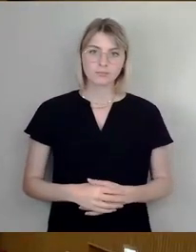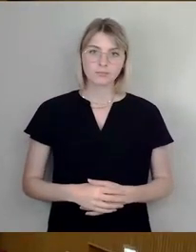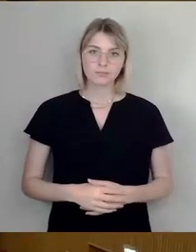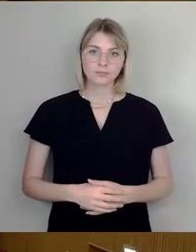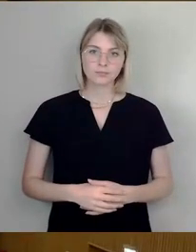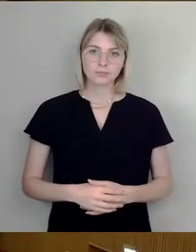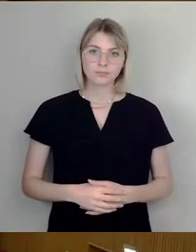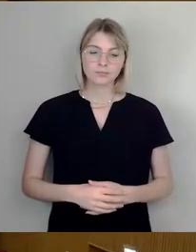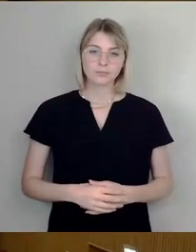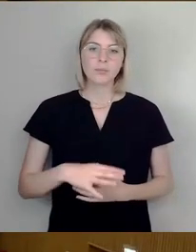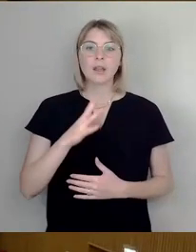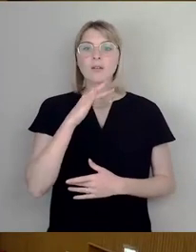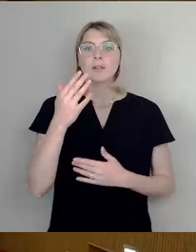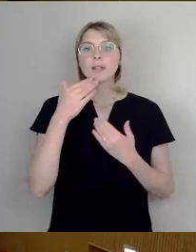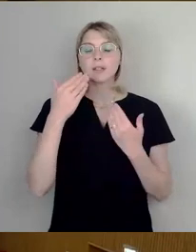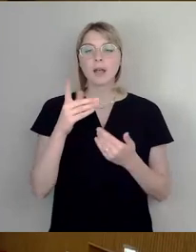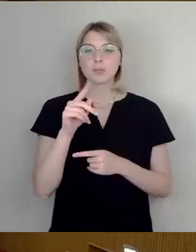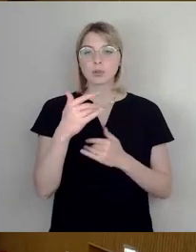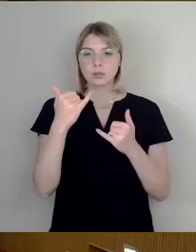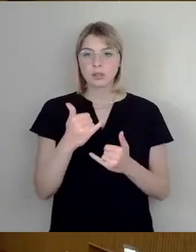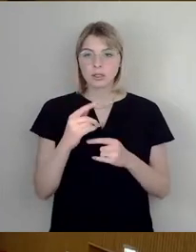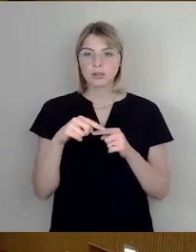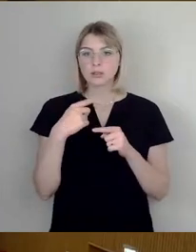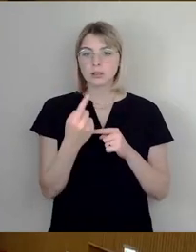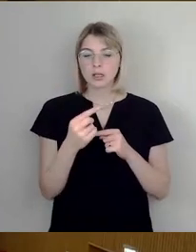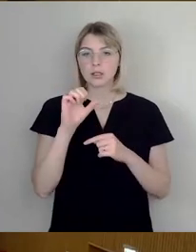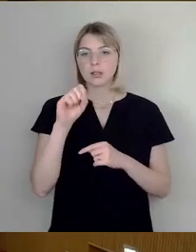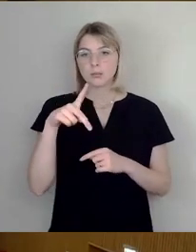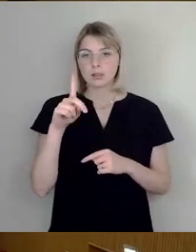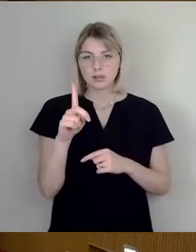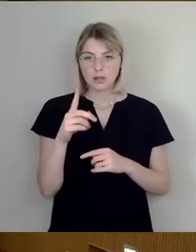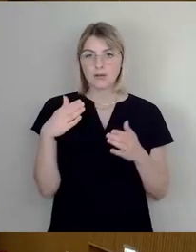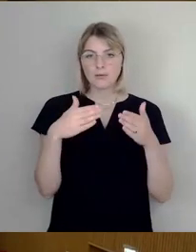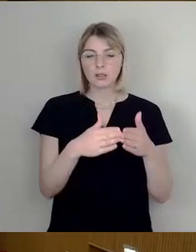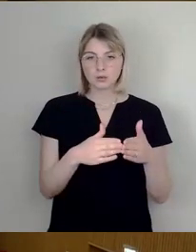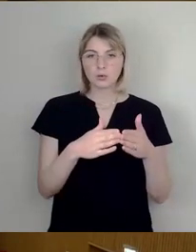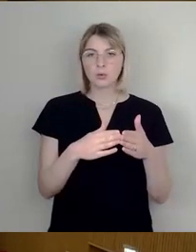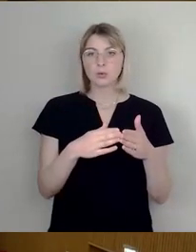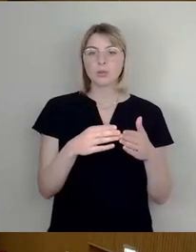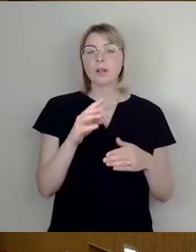Vielen Dank. Dann würde jetzt als Nächstes die SPD-Fraktion, Vincent Dreefs, dran sind.